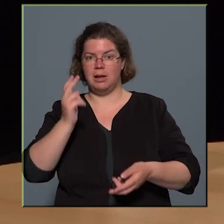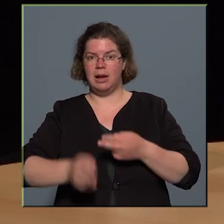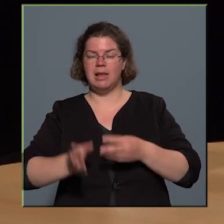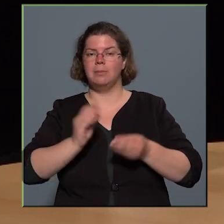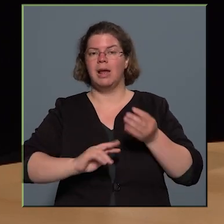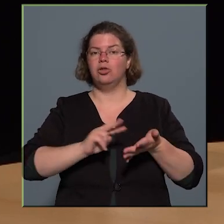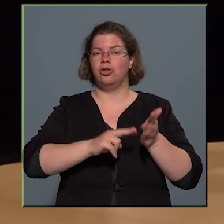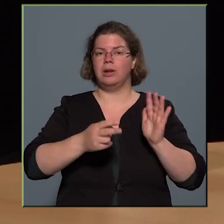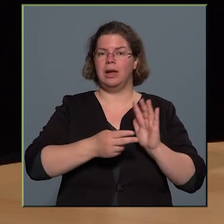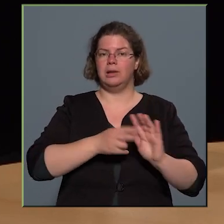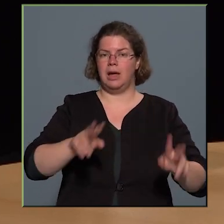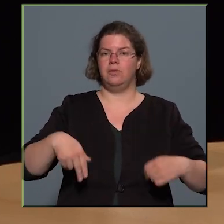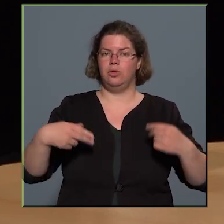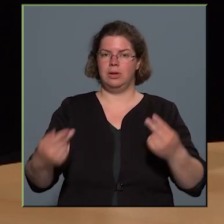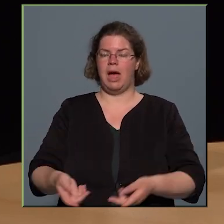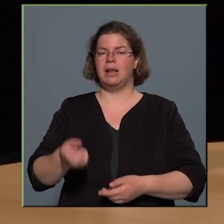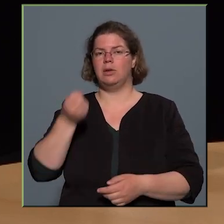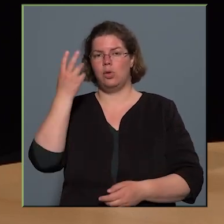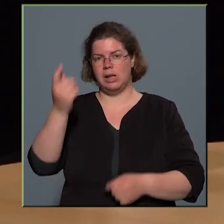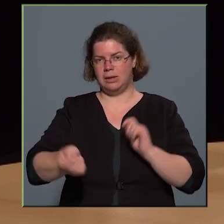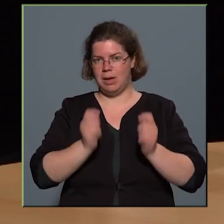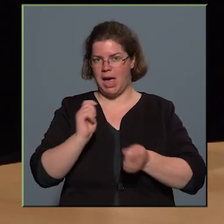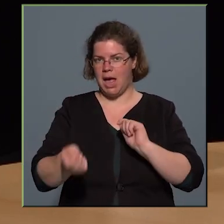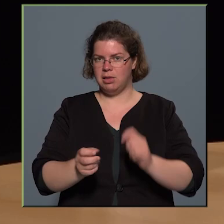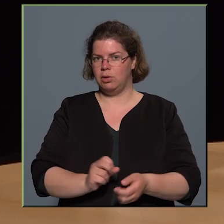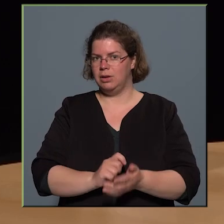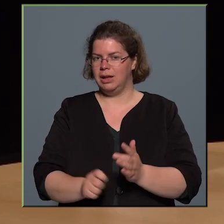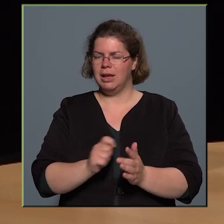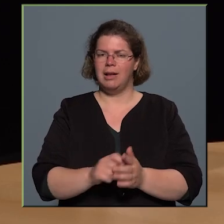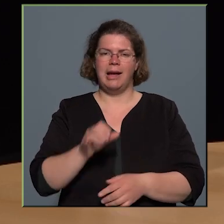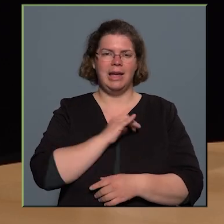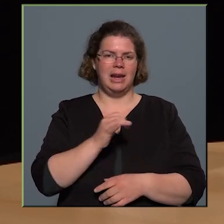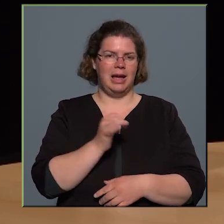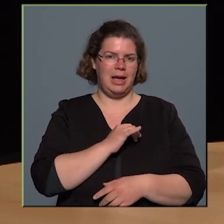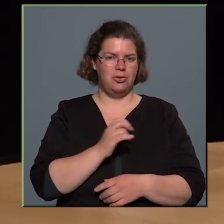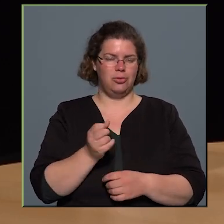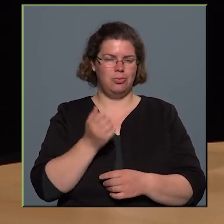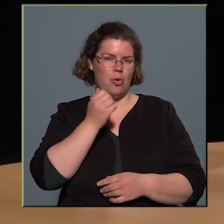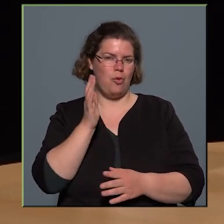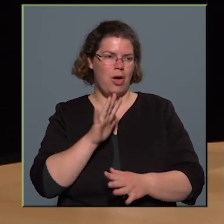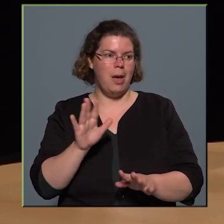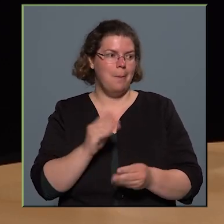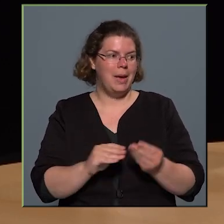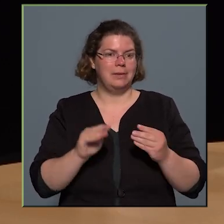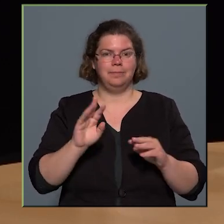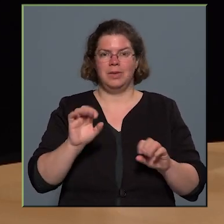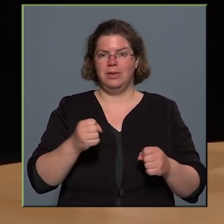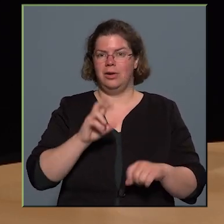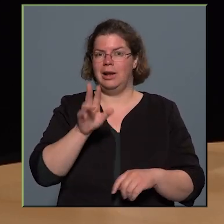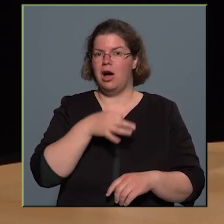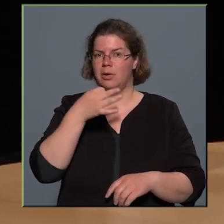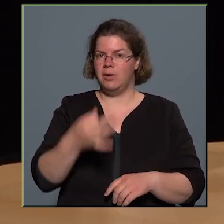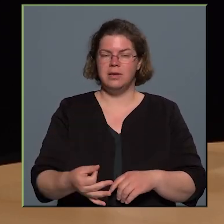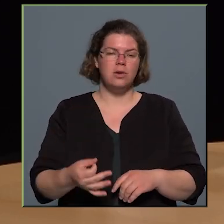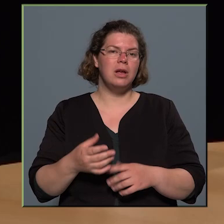stratégiai tervet követően kiírtak egy ötletpályázatot. Ez egy nagyon érdekes műfaj, hiszen itt gyakorlatilag arról van szó, hogy